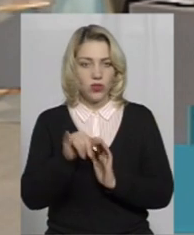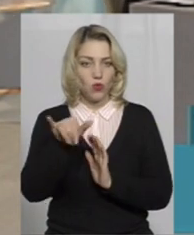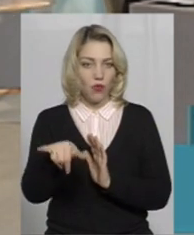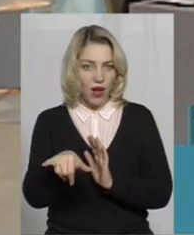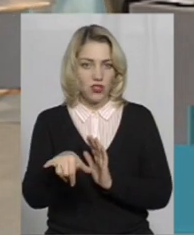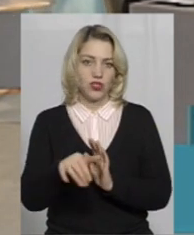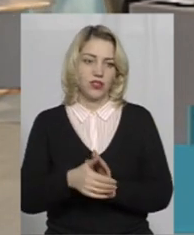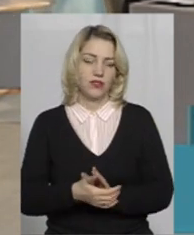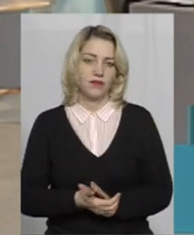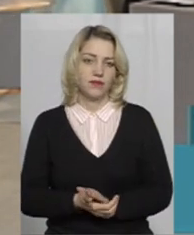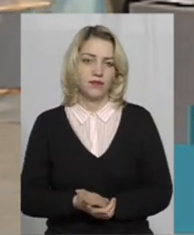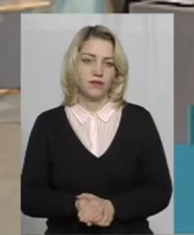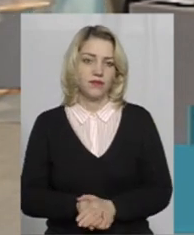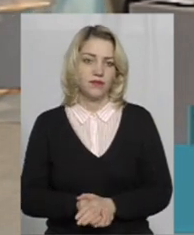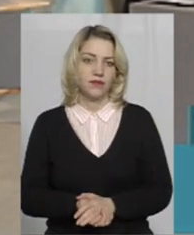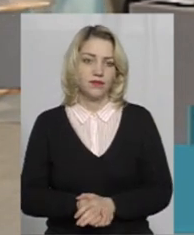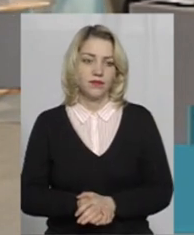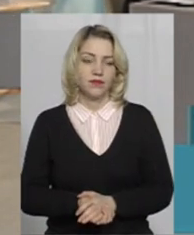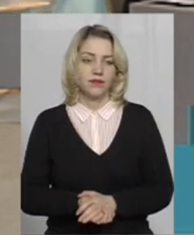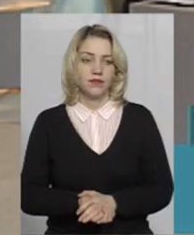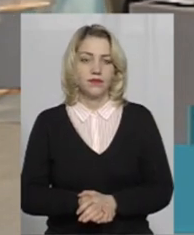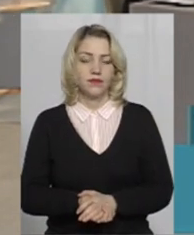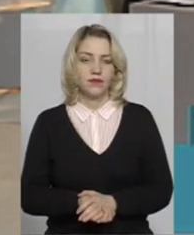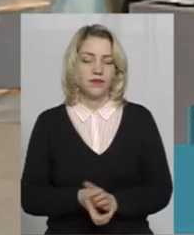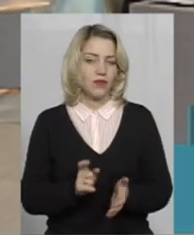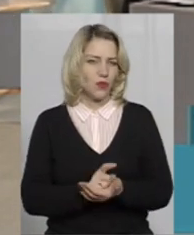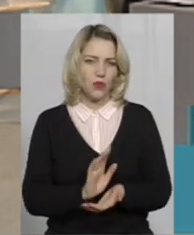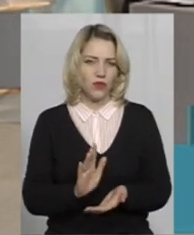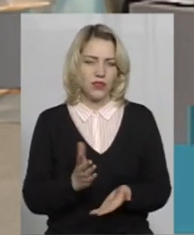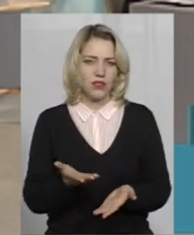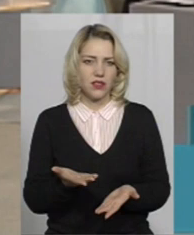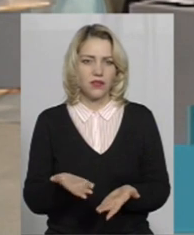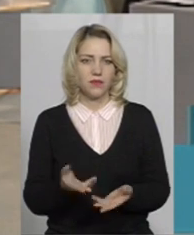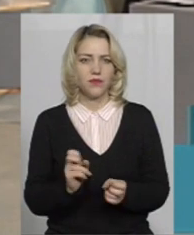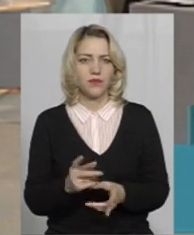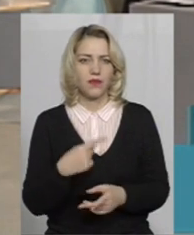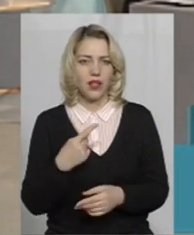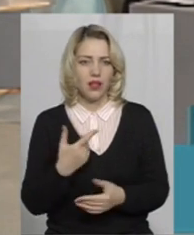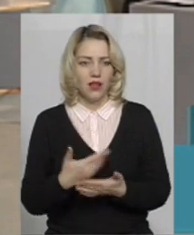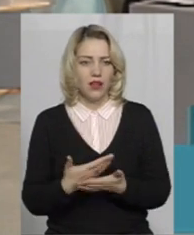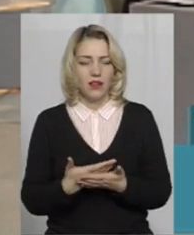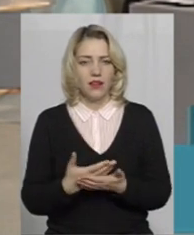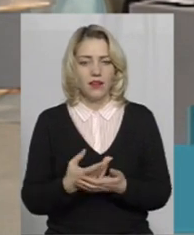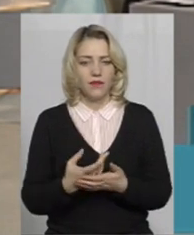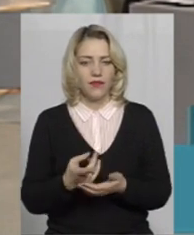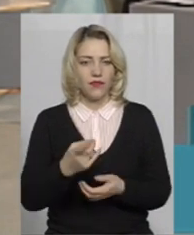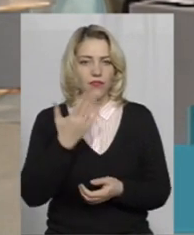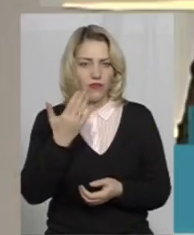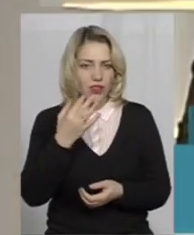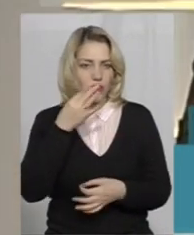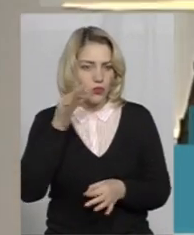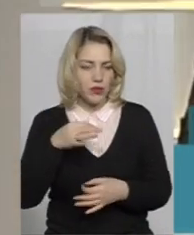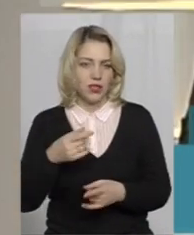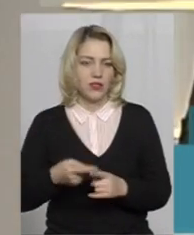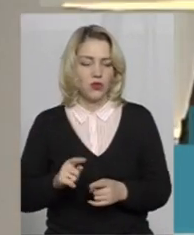ваші, ну не обов'язки, напевно, а компетенції, приходити